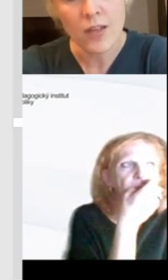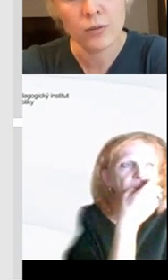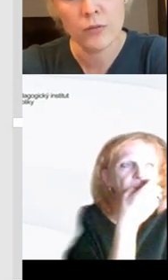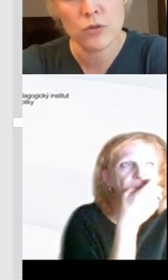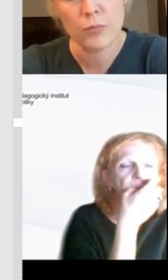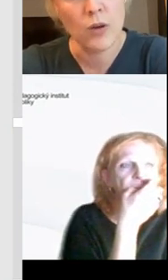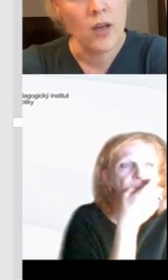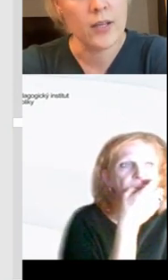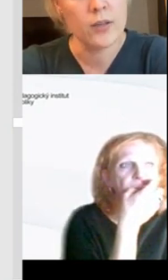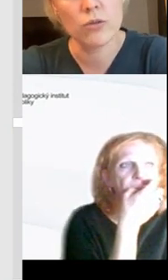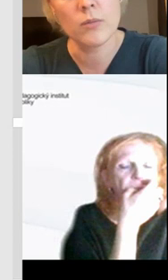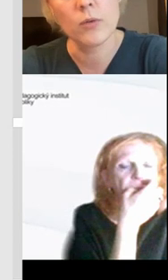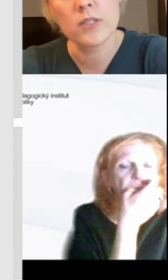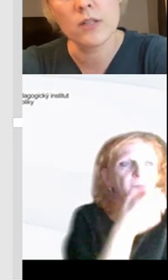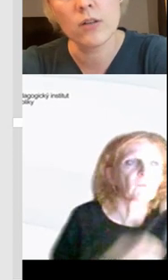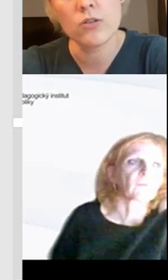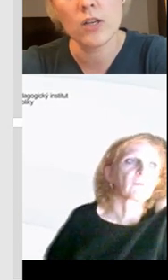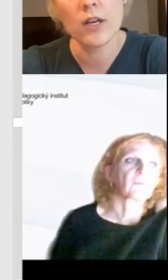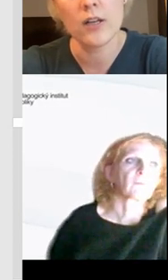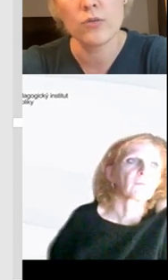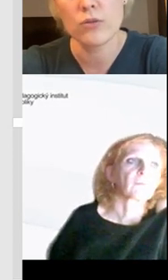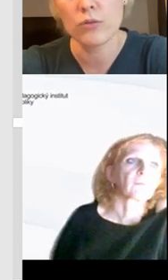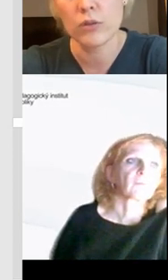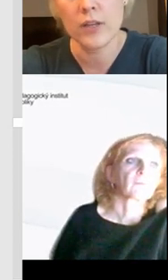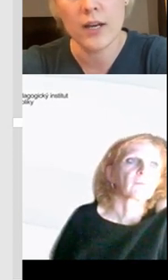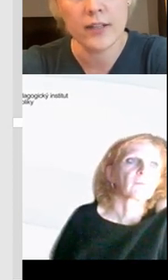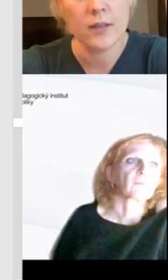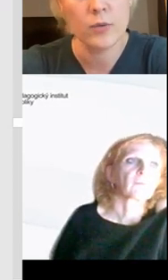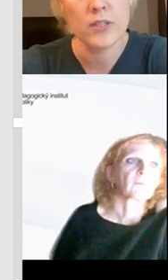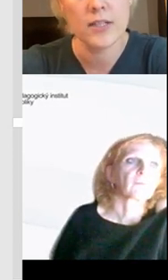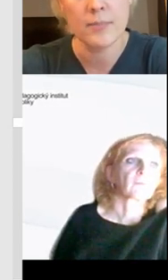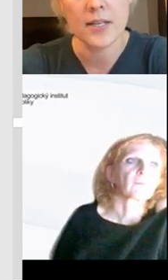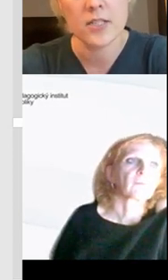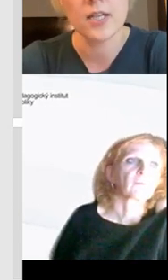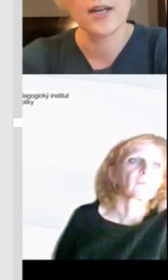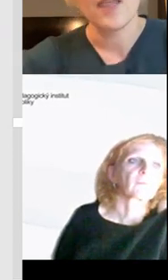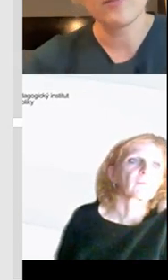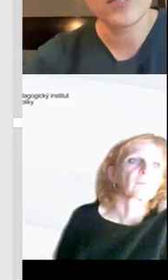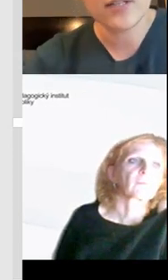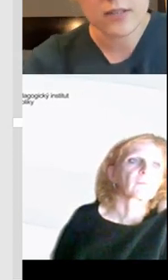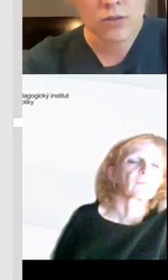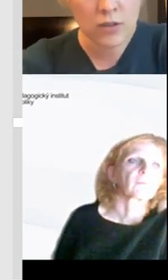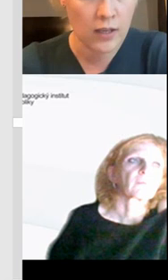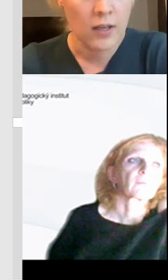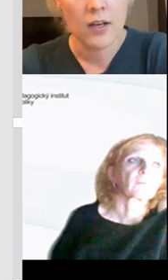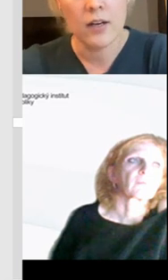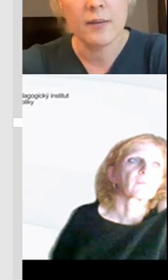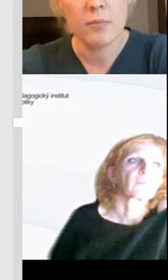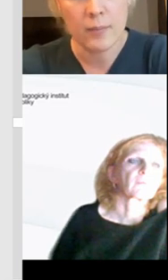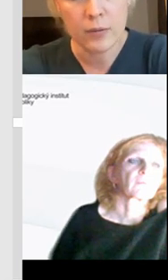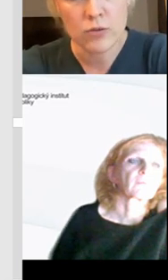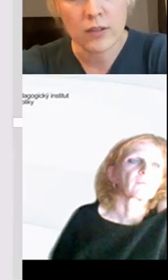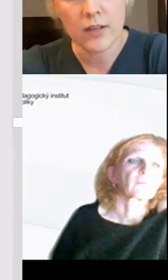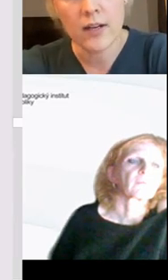výstupu. Ať už jsou to mluvící kolíčky, ať už jsou to nějaké tady ty mluvící kapsáře, mluvící destičky